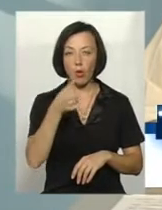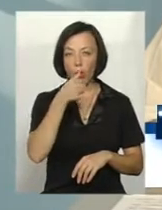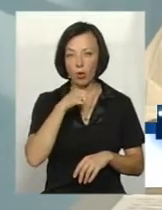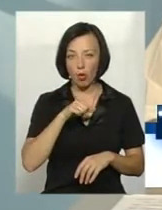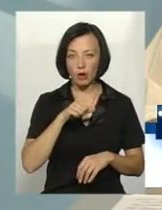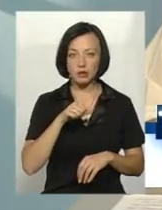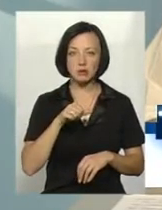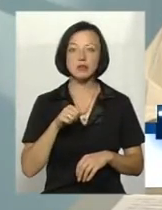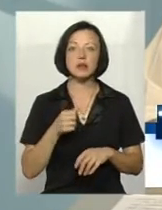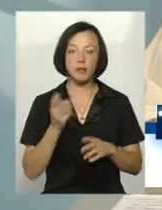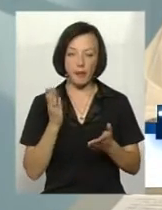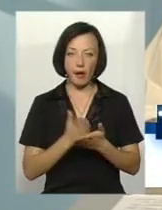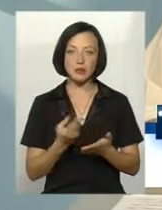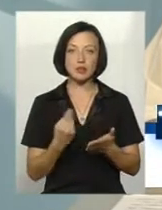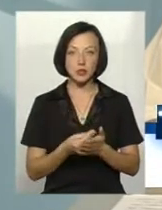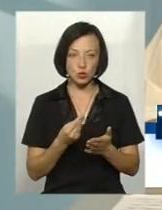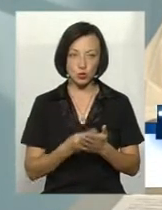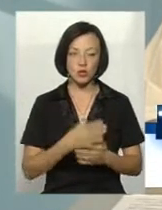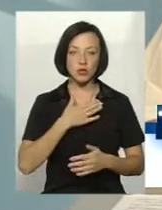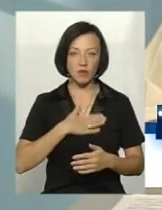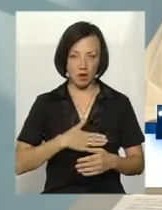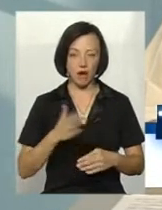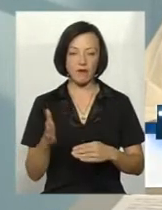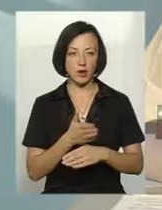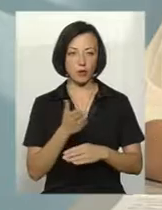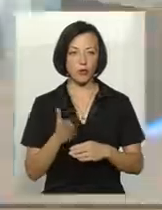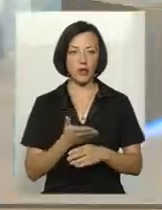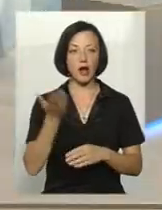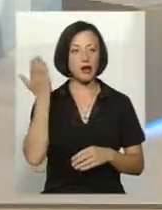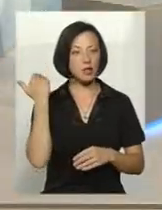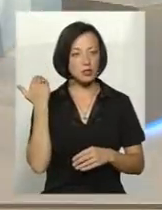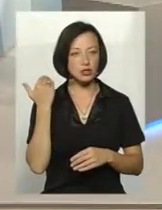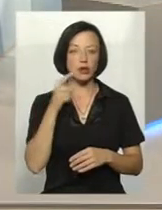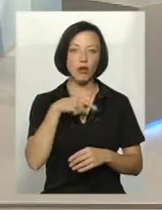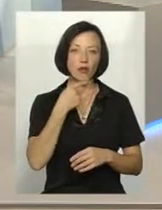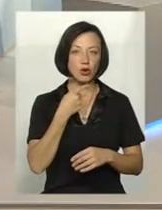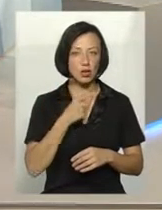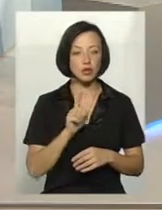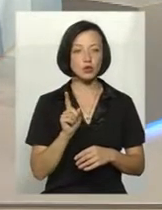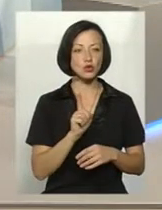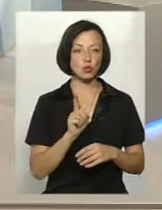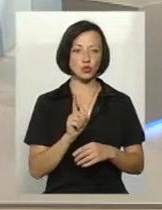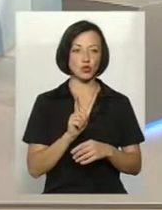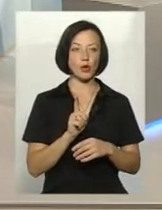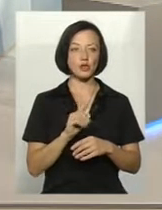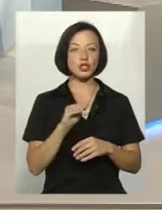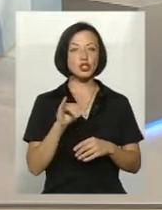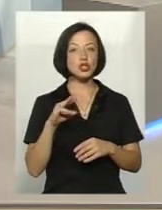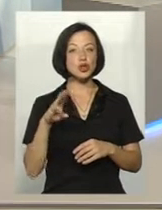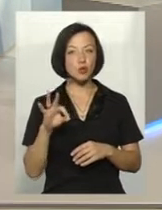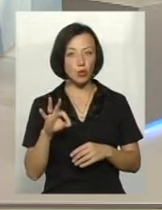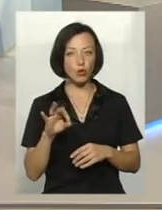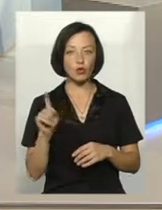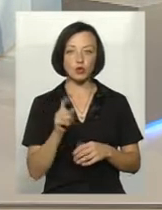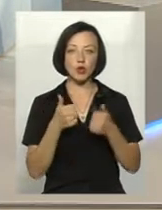на сьогоднішній час мають ціну, яку яка задовільняє виробника. Тобто, якщо раніше ми говорили про те, що жита для того, а без